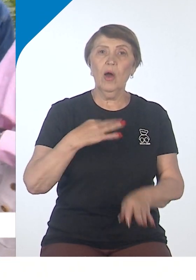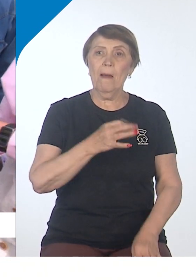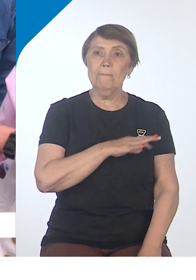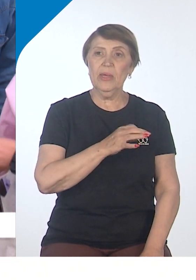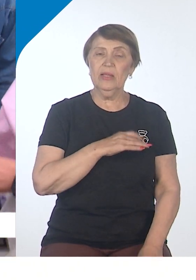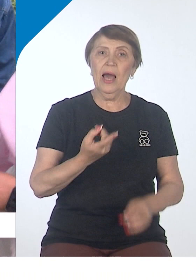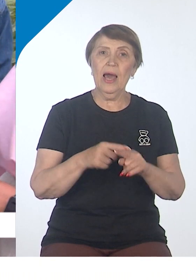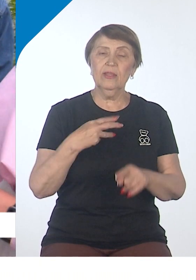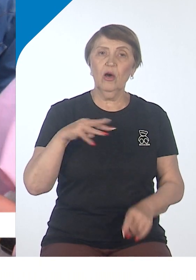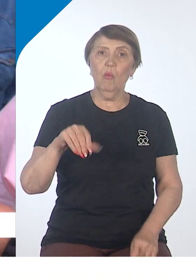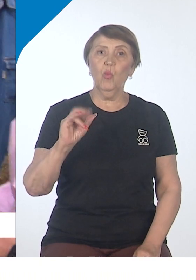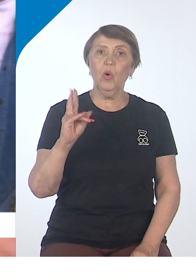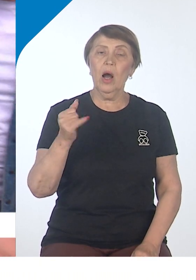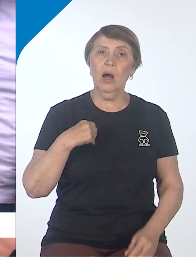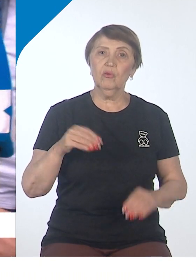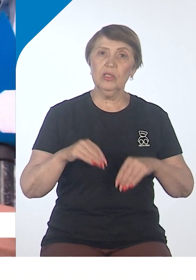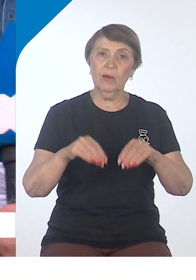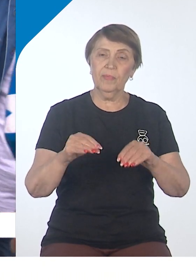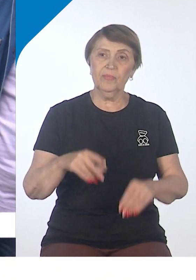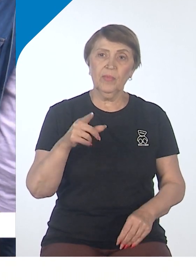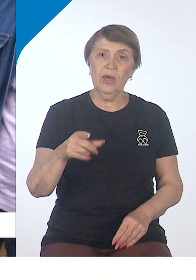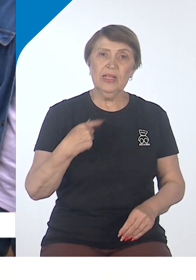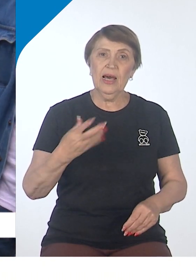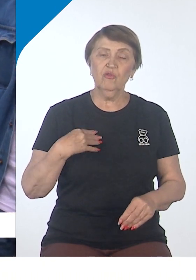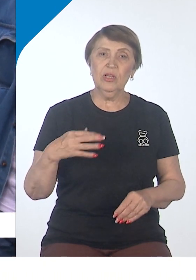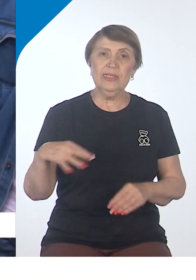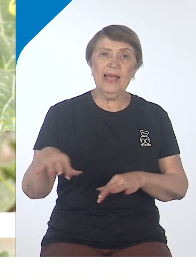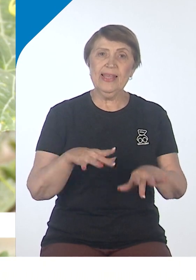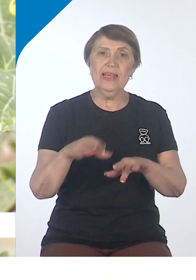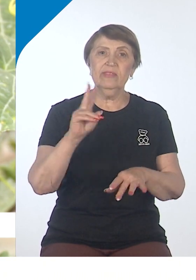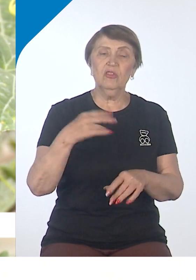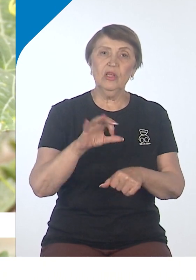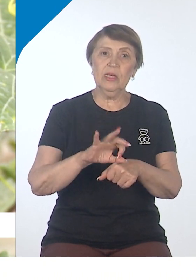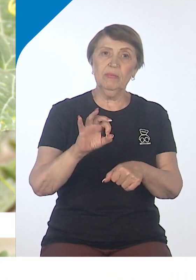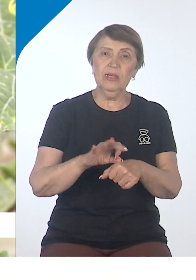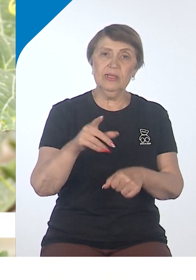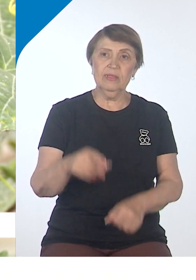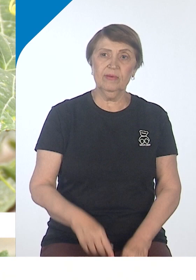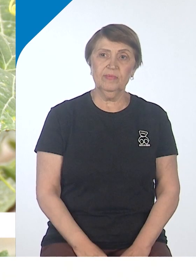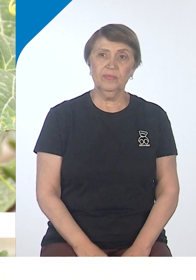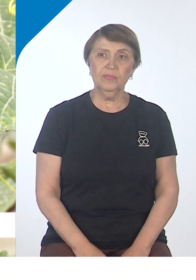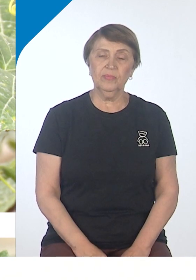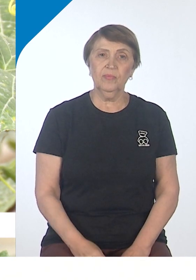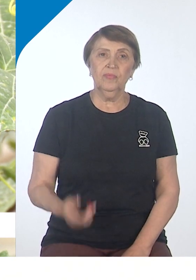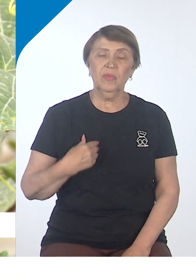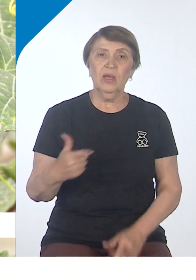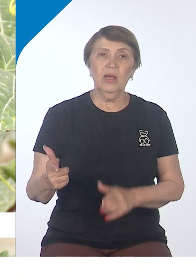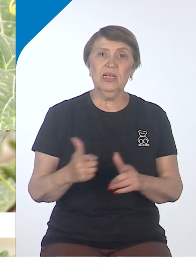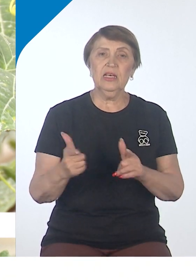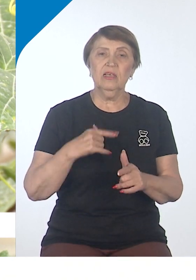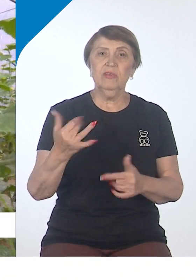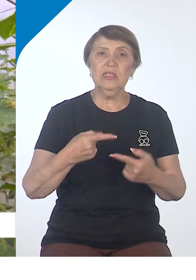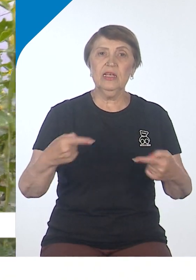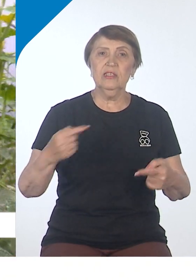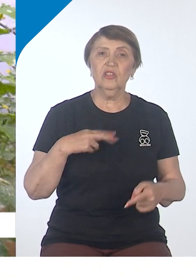доломитовая мука, это биофунгицид, два в одном. Она действует как от болезни мучнистой росы, изготавливается из доломитовых пород.